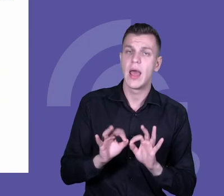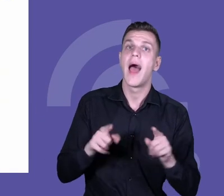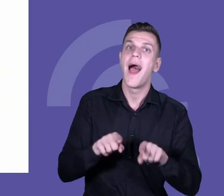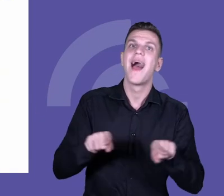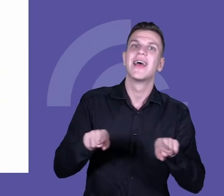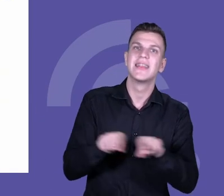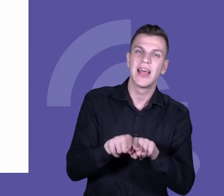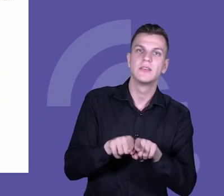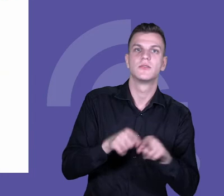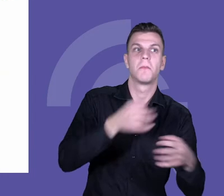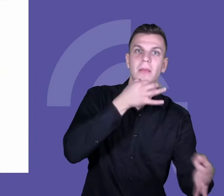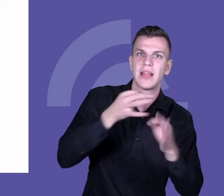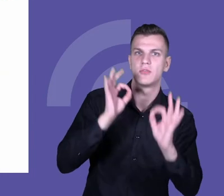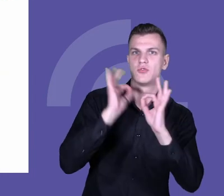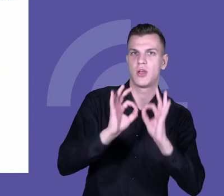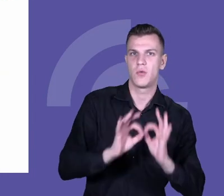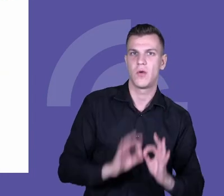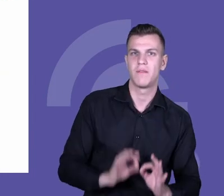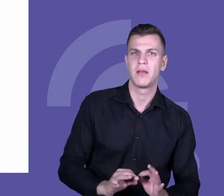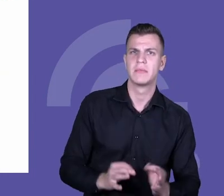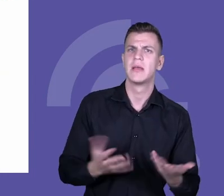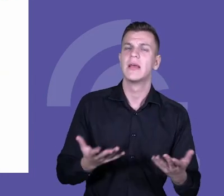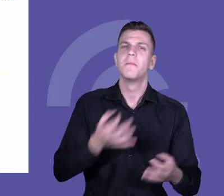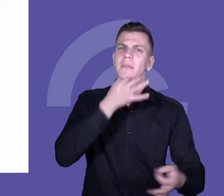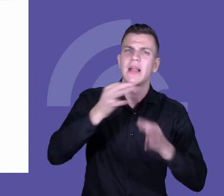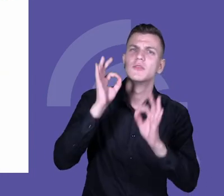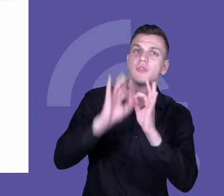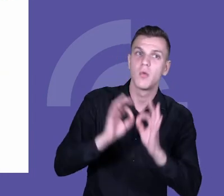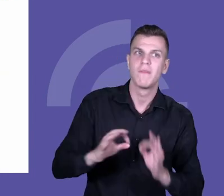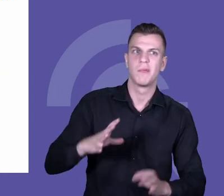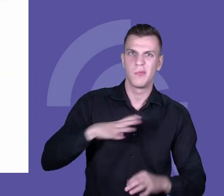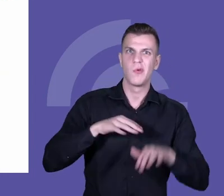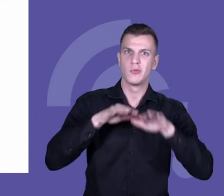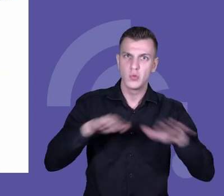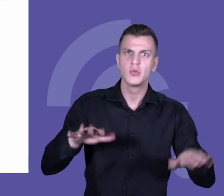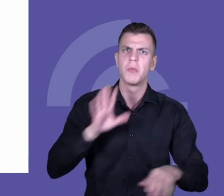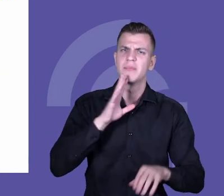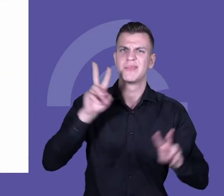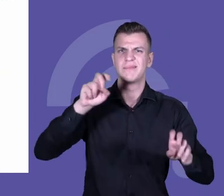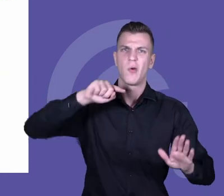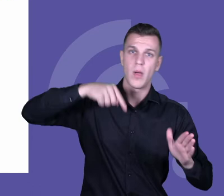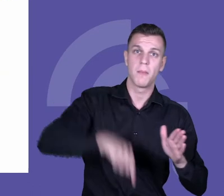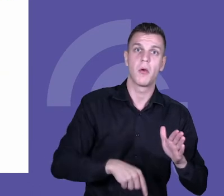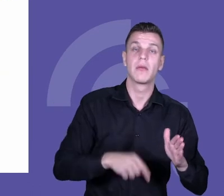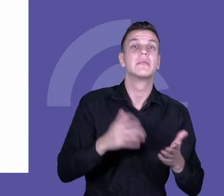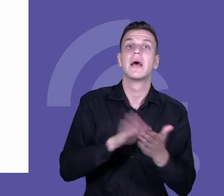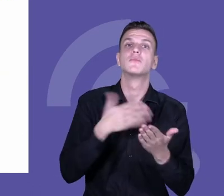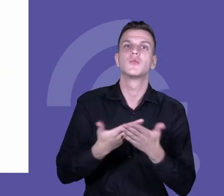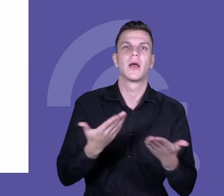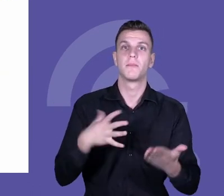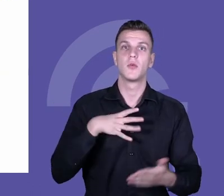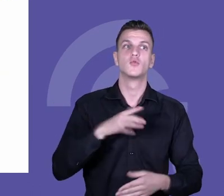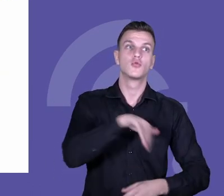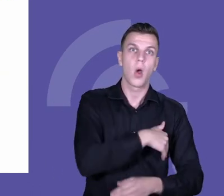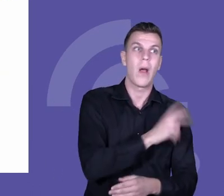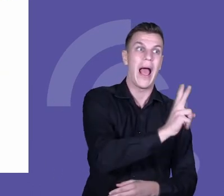metodach jakościowych. Metody jakościowe były dosyć intensywne i mocno pogłębione. Między innymi to była wizyta w każdej ze szkół, rozmowy